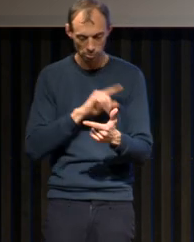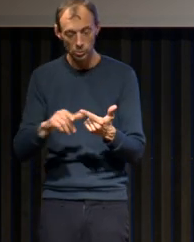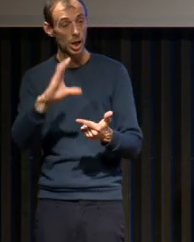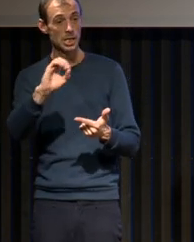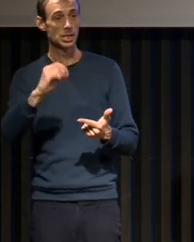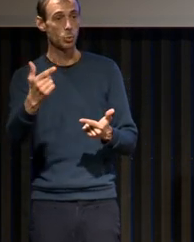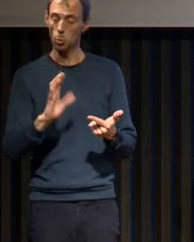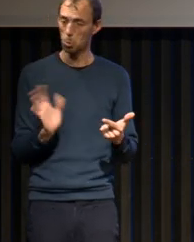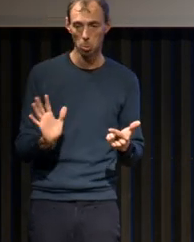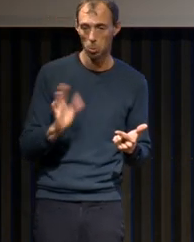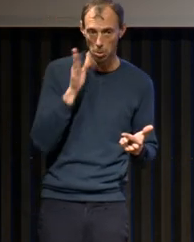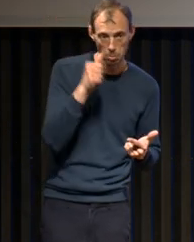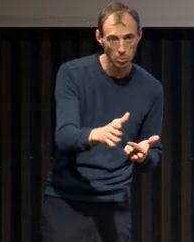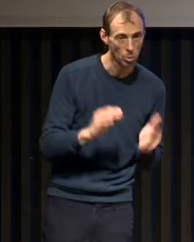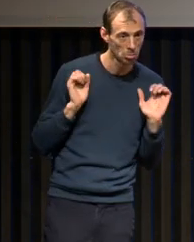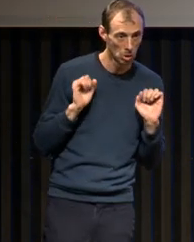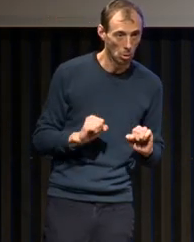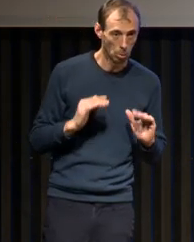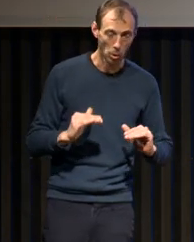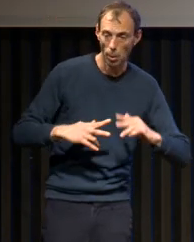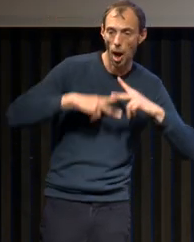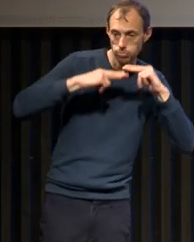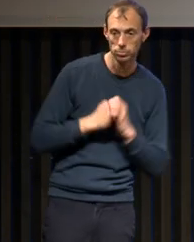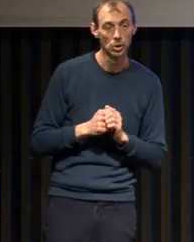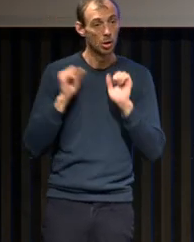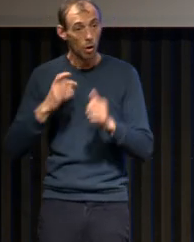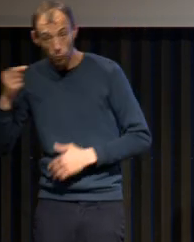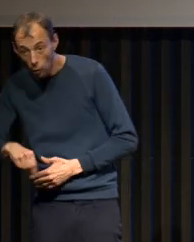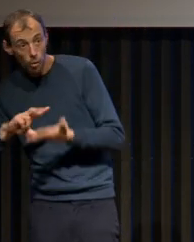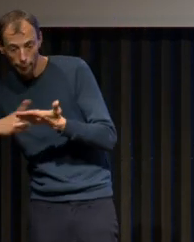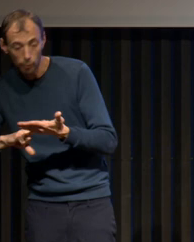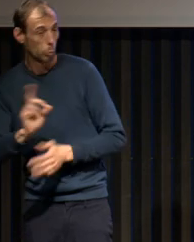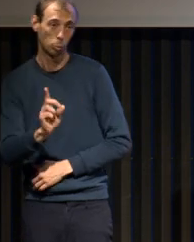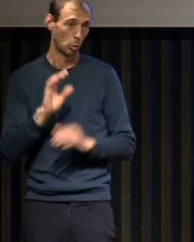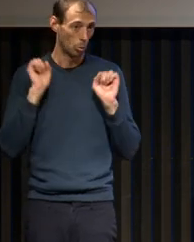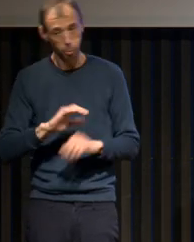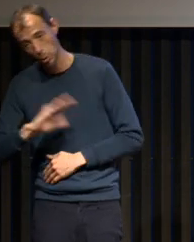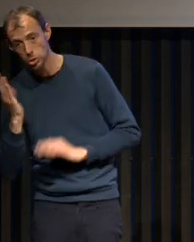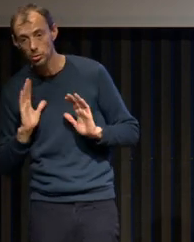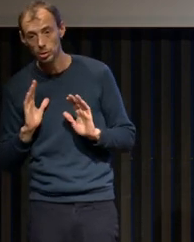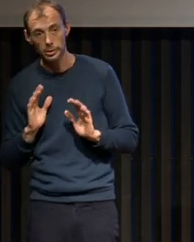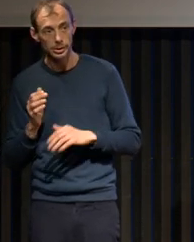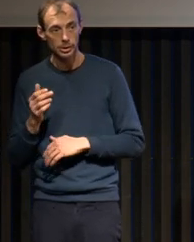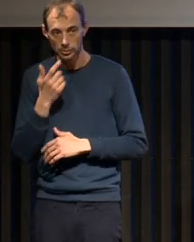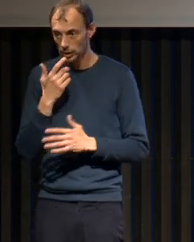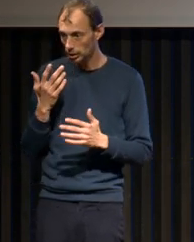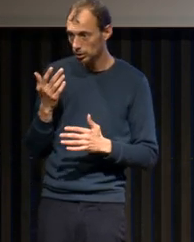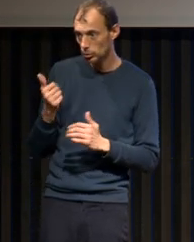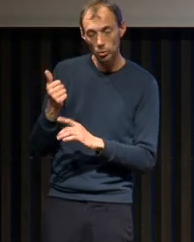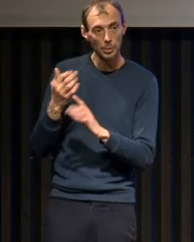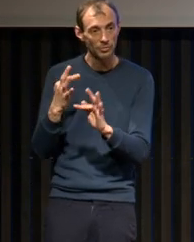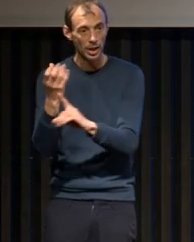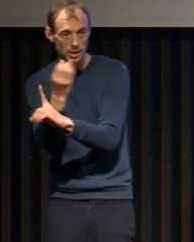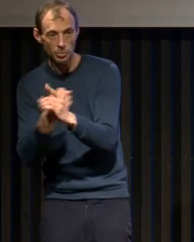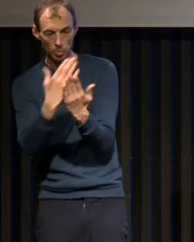forcément de somnolence. Il peut avoir une plainte d'insomnie parce que le sommeil est haché. Il manque là qu'en fait, le syndrome d'apnée obstructive du sommeil, c'est quelque chose qui a à voir